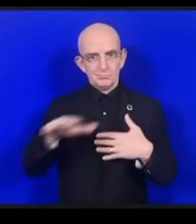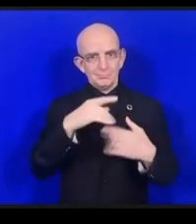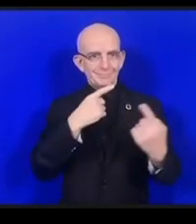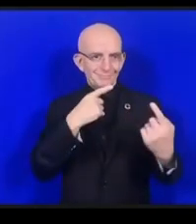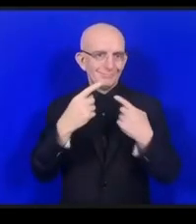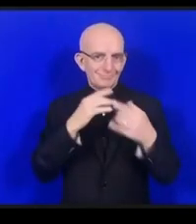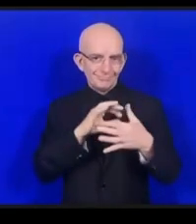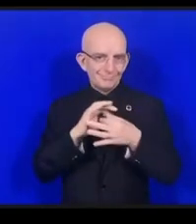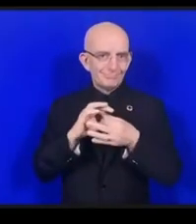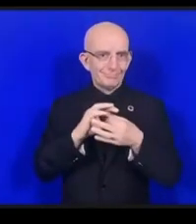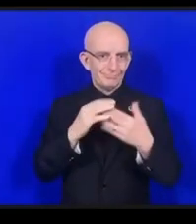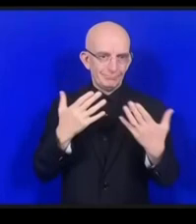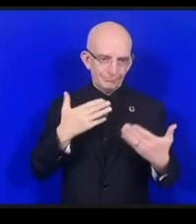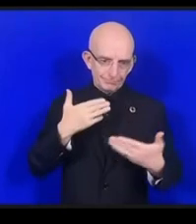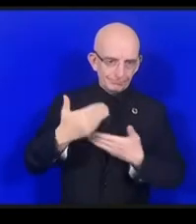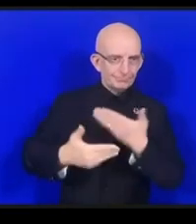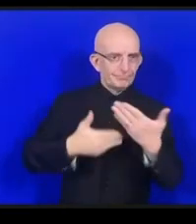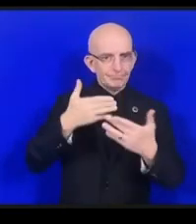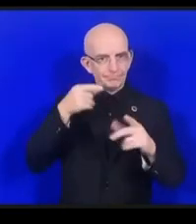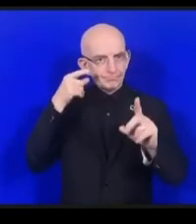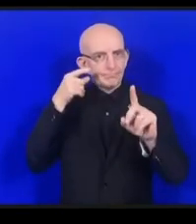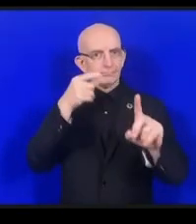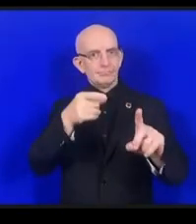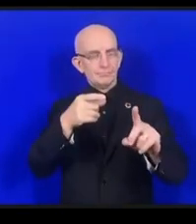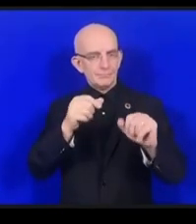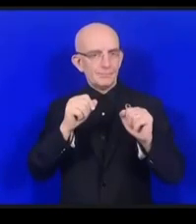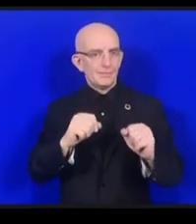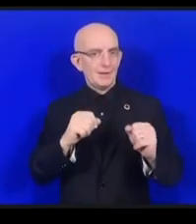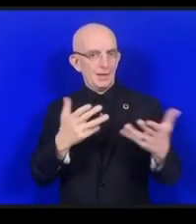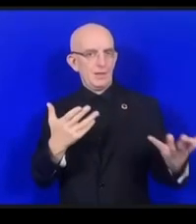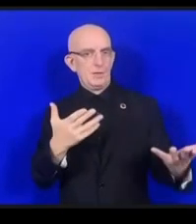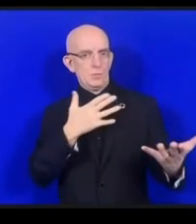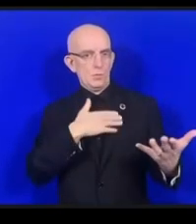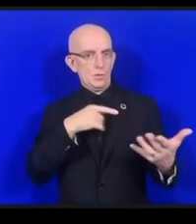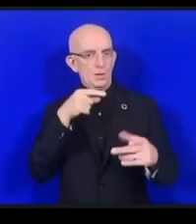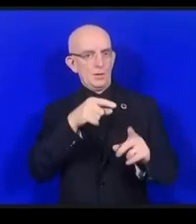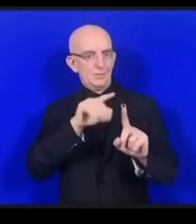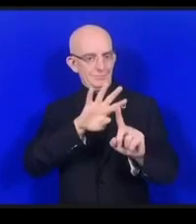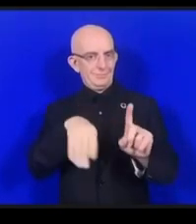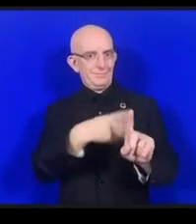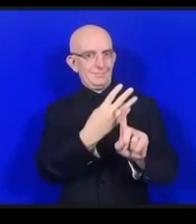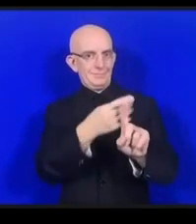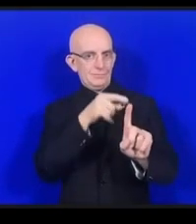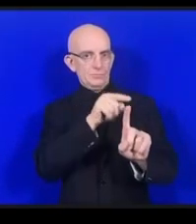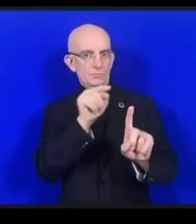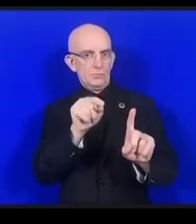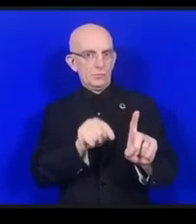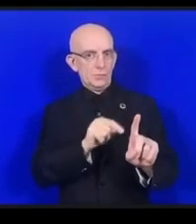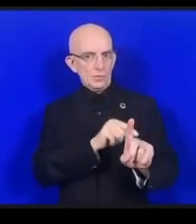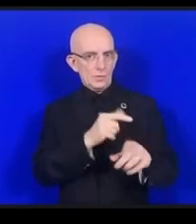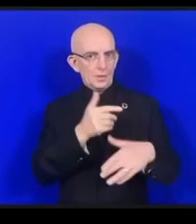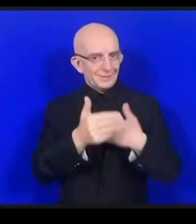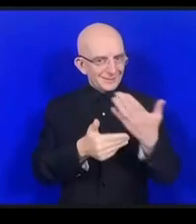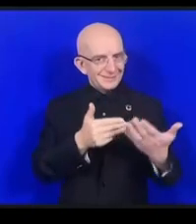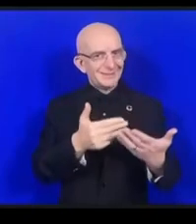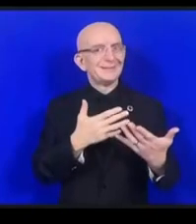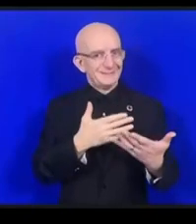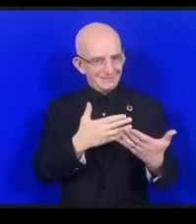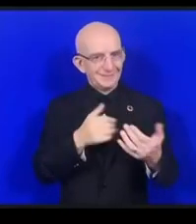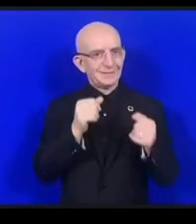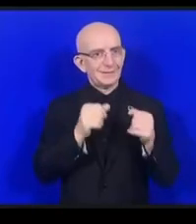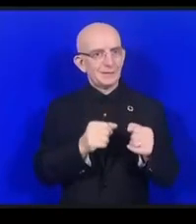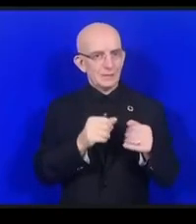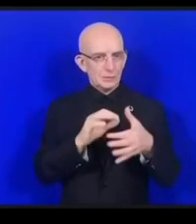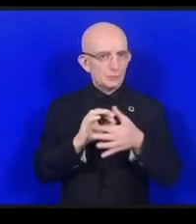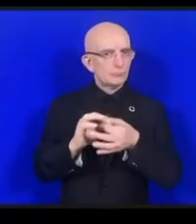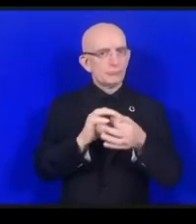このSDGsを達成するための支援が必要ですあるいはインターネットにおける共通の